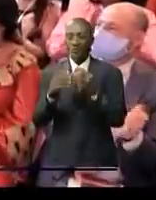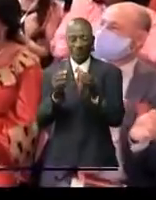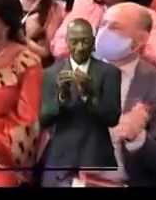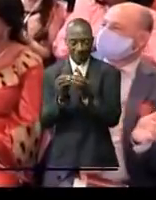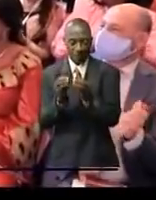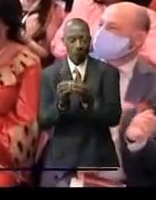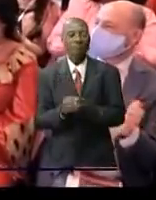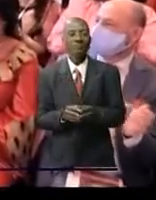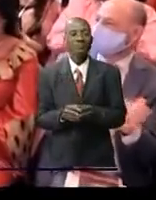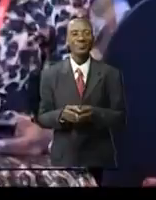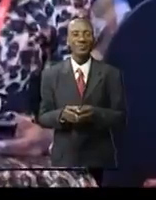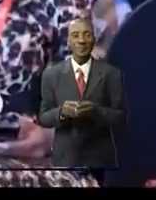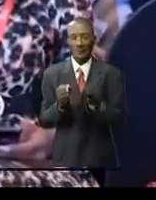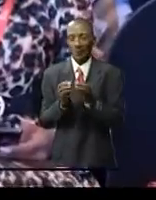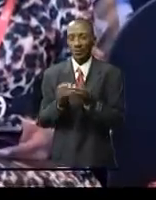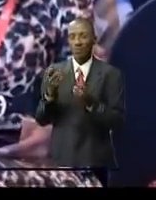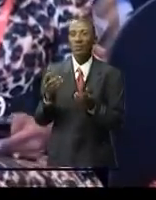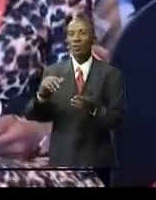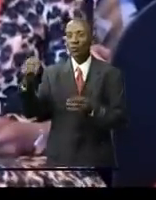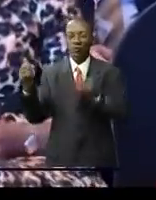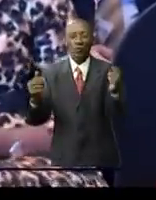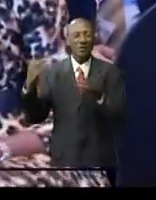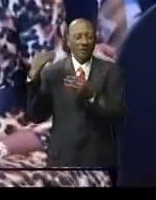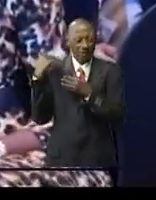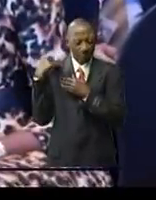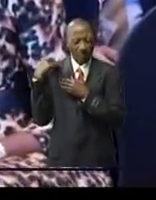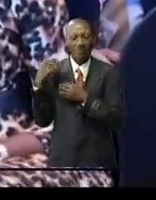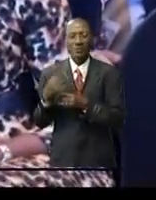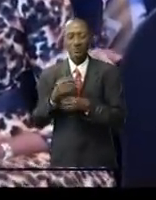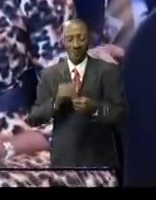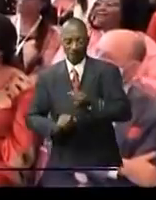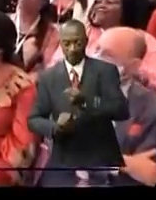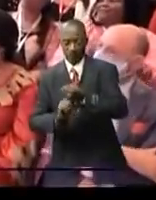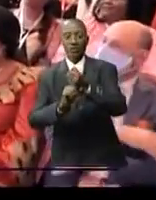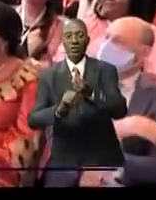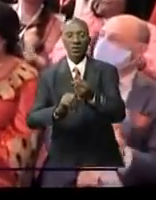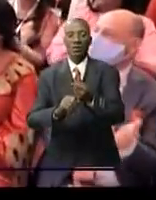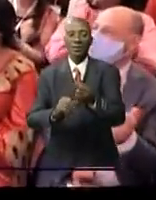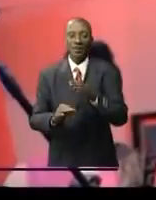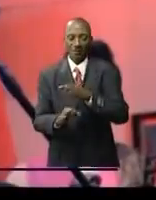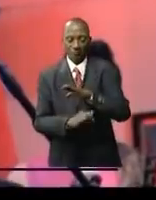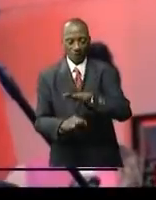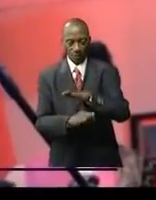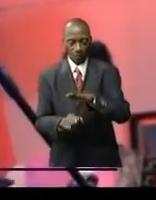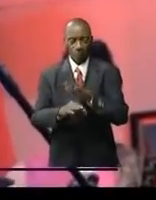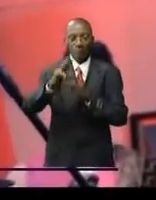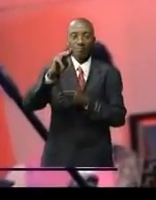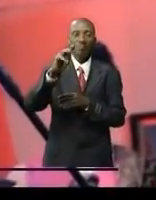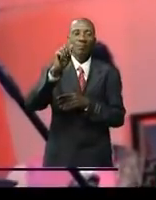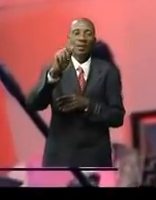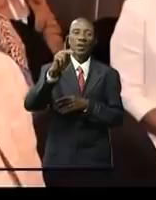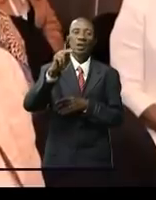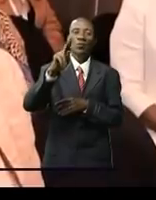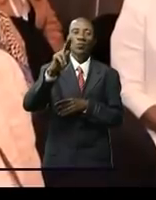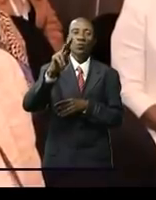ces réseaux d'affaires Makutano Nicole Soulou fondatrice de Makutano a accueilli l'assistance par un message d'encouragement